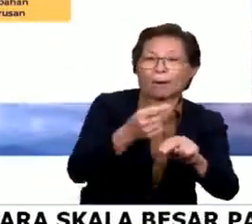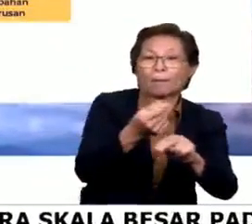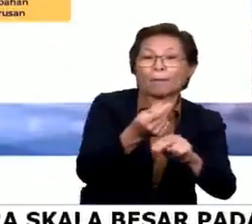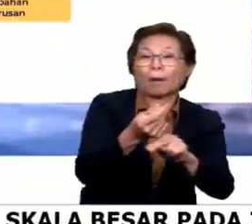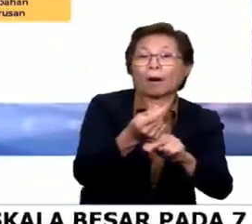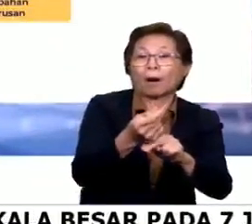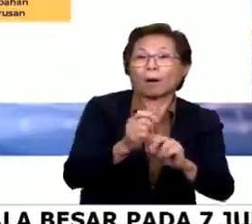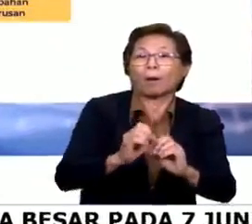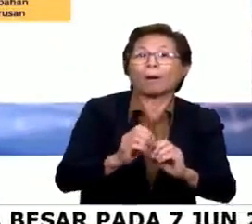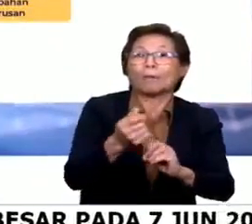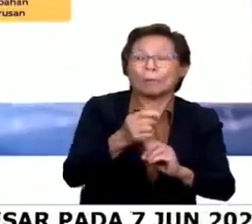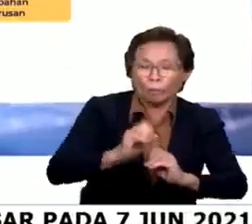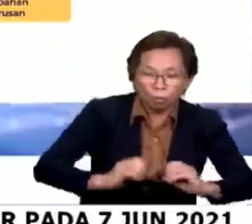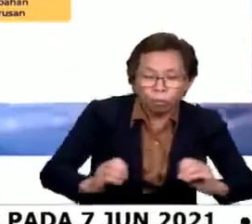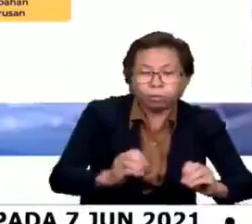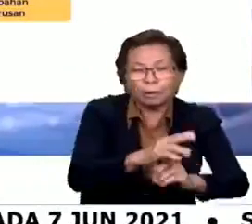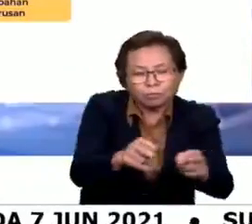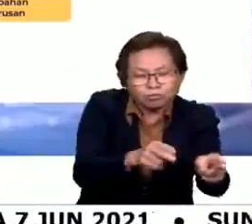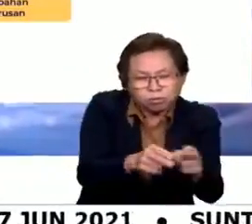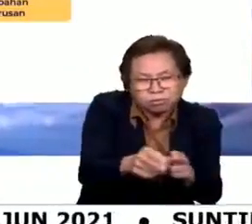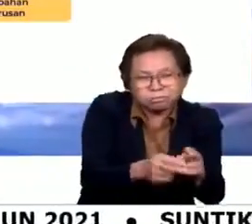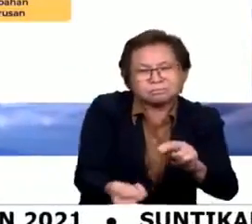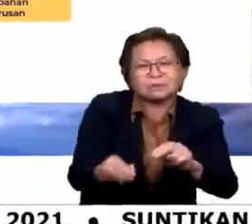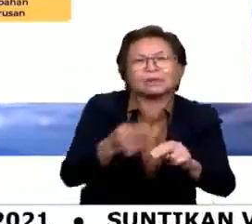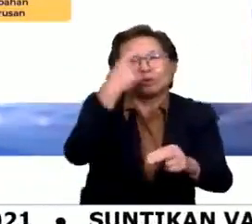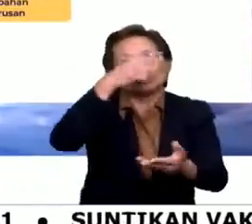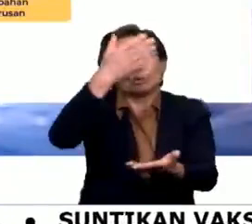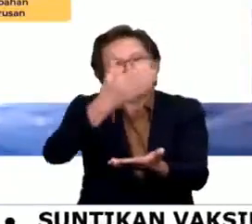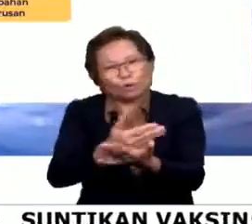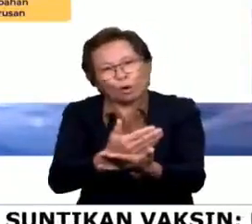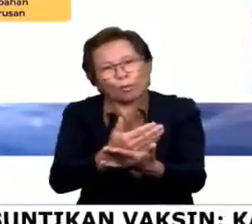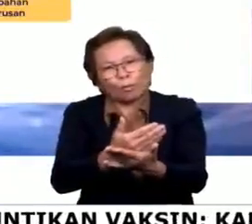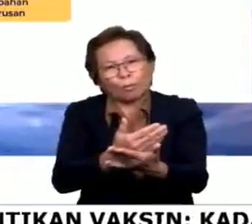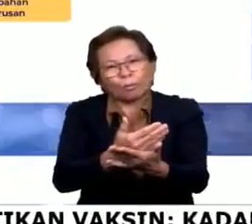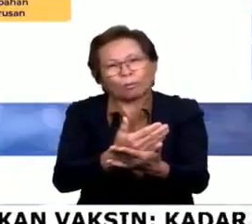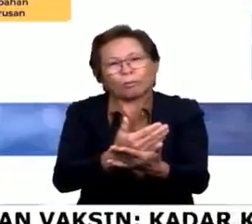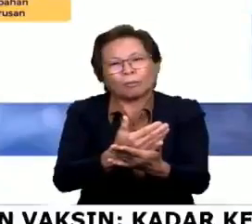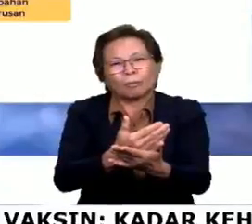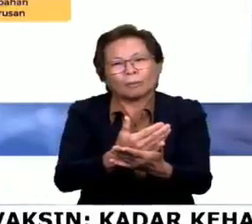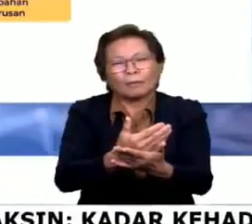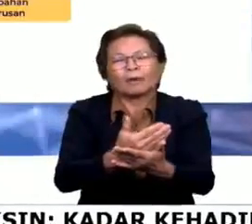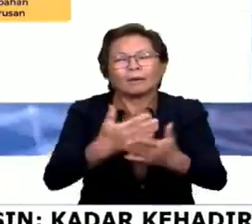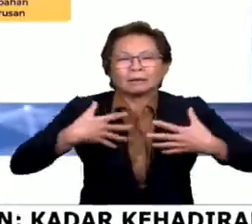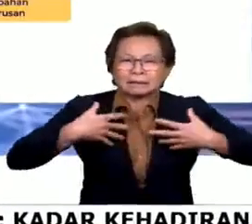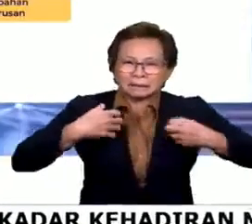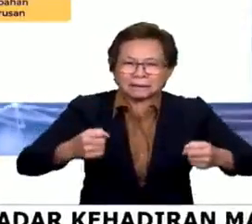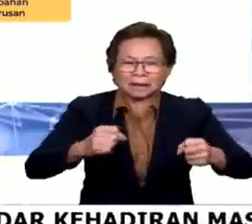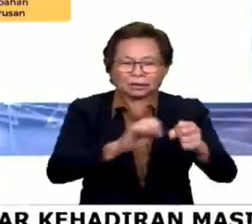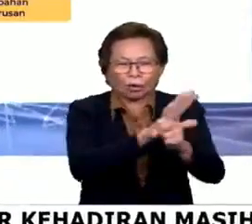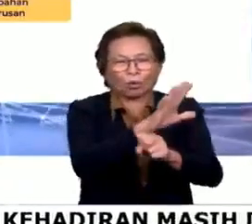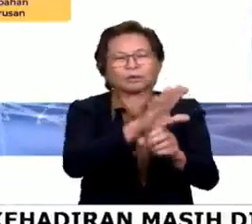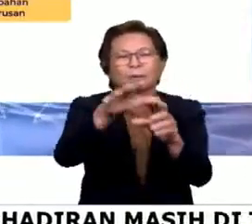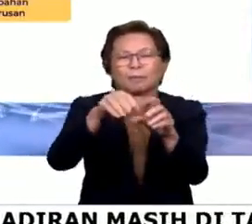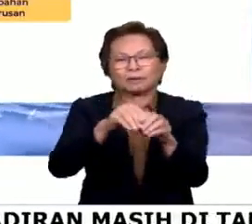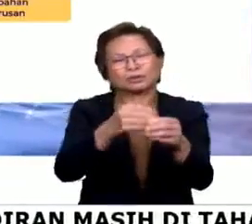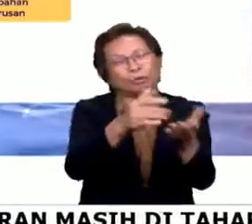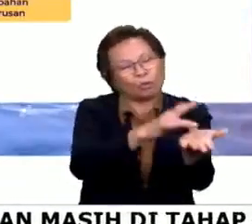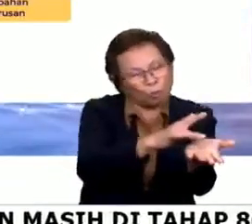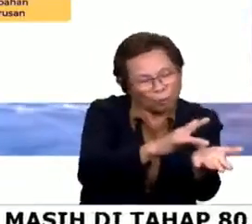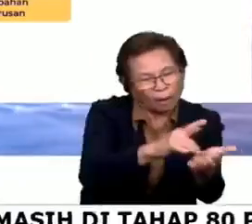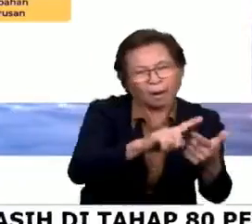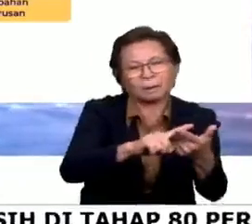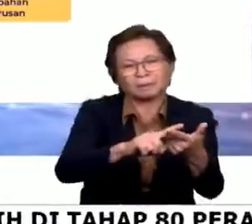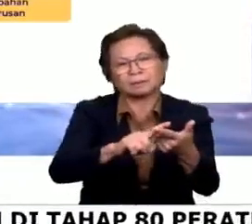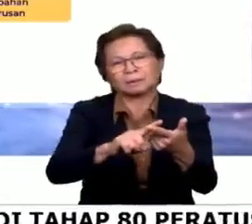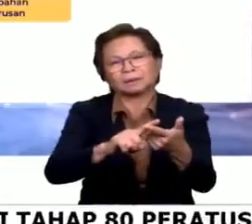operasi dan pengurusan dalam menangani krisis kesehatan COVID-19 termasuklah ubat, ubatan,